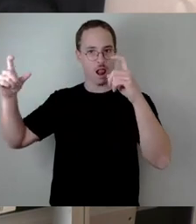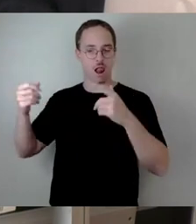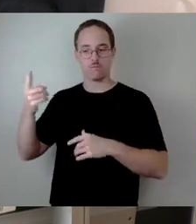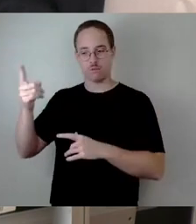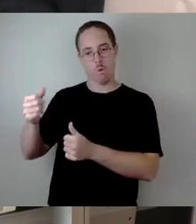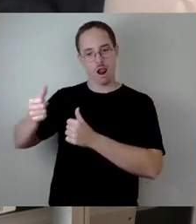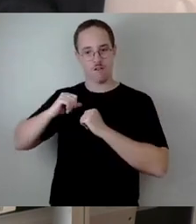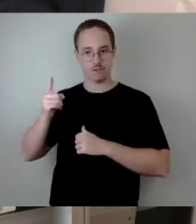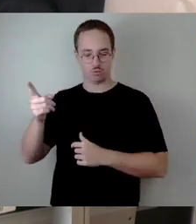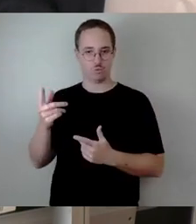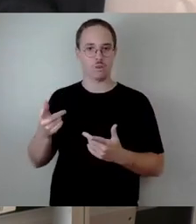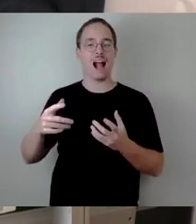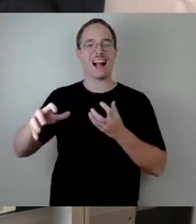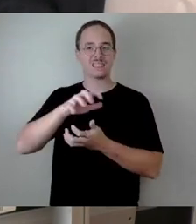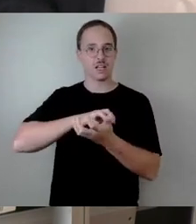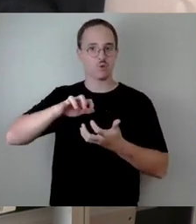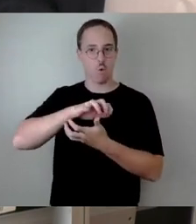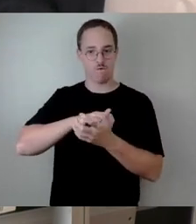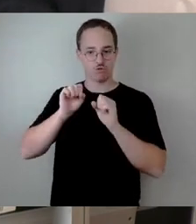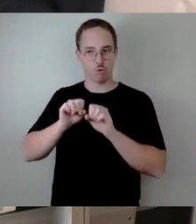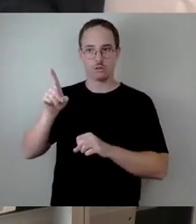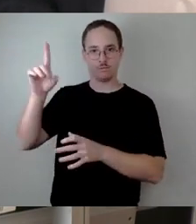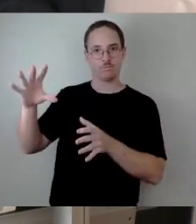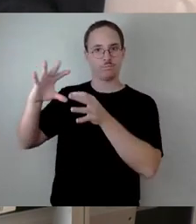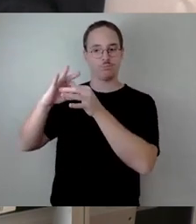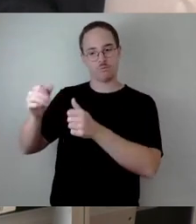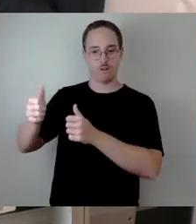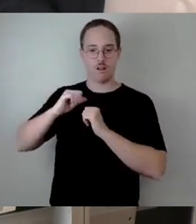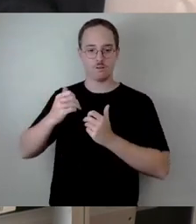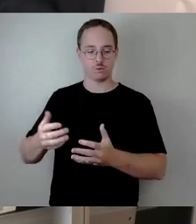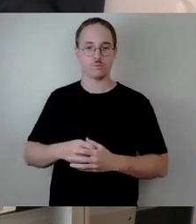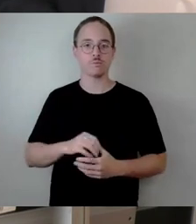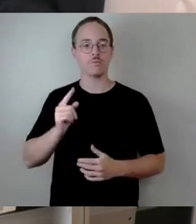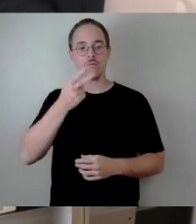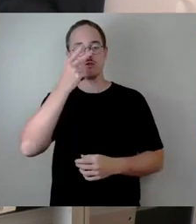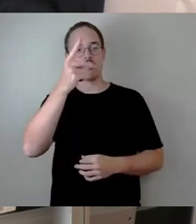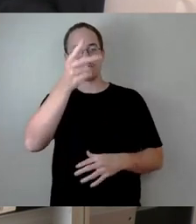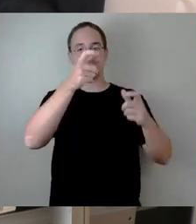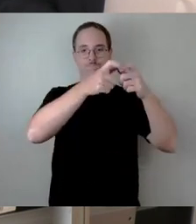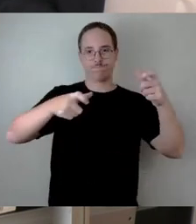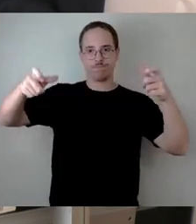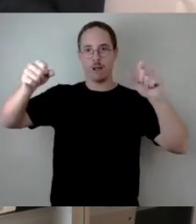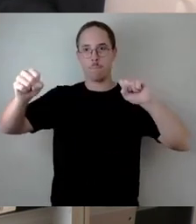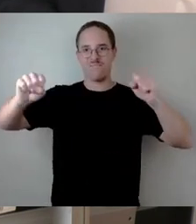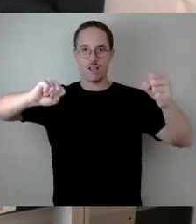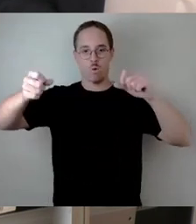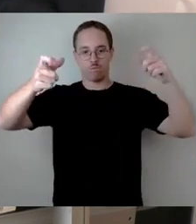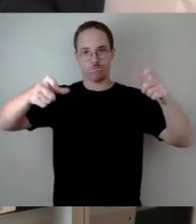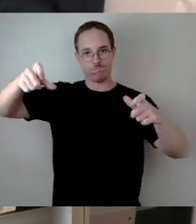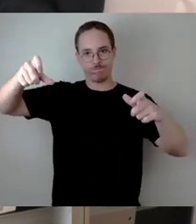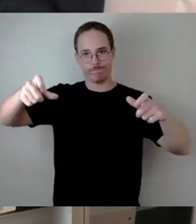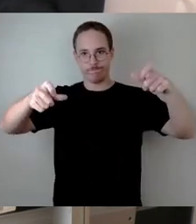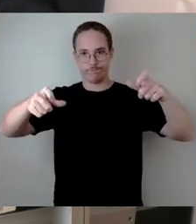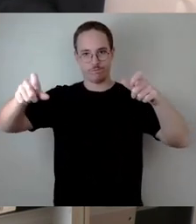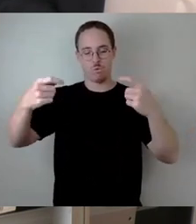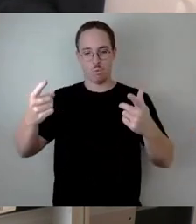digitalisiert automatisch Brückenbewegungen einerseits dokumentieren können, aber auch andererseits einen Alarm auslösen können. Das ist also der Abschnitt,